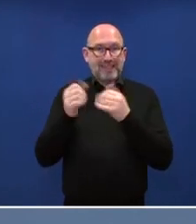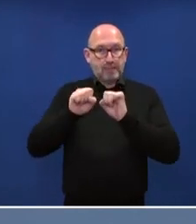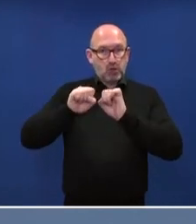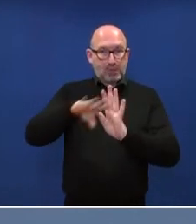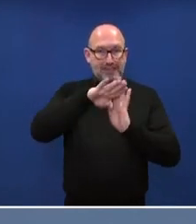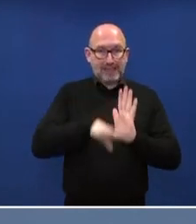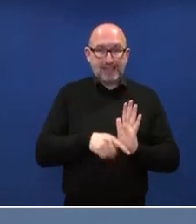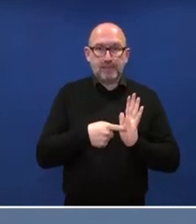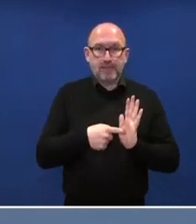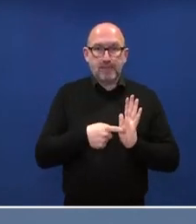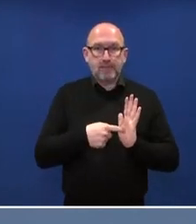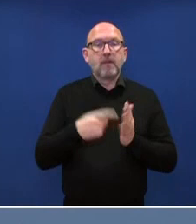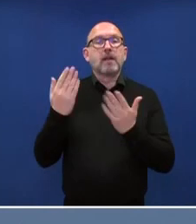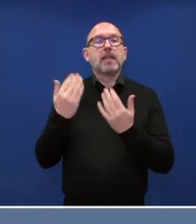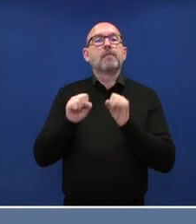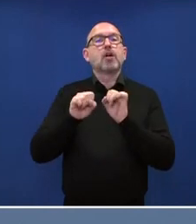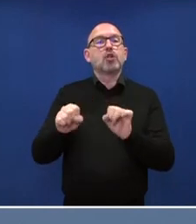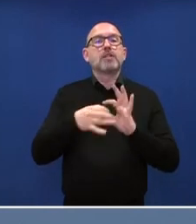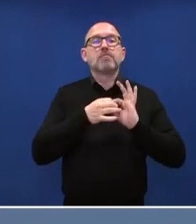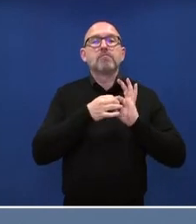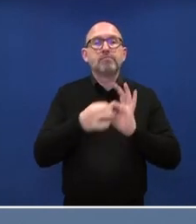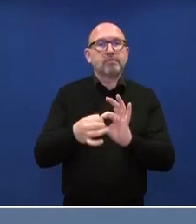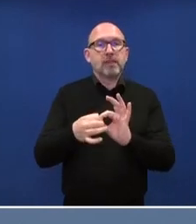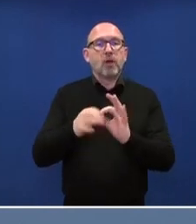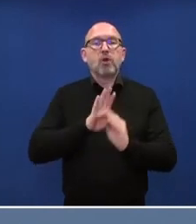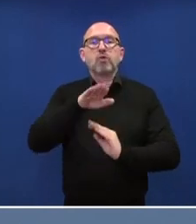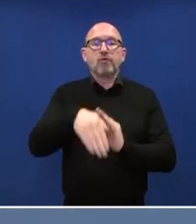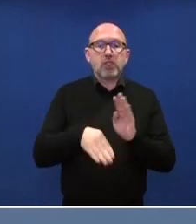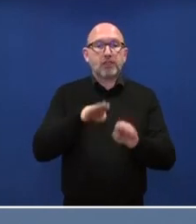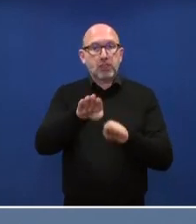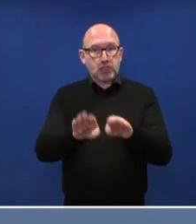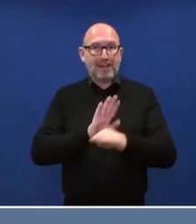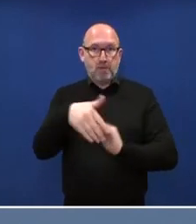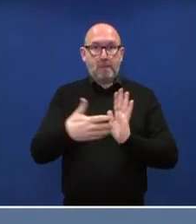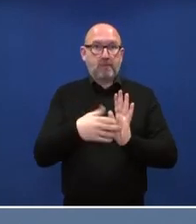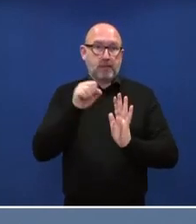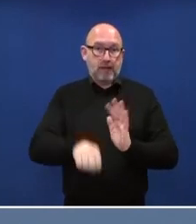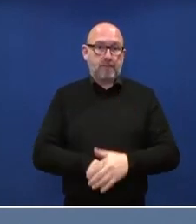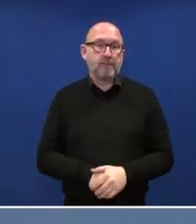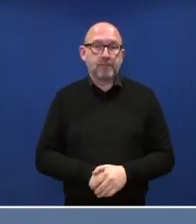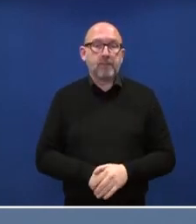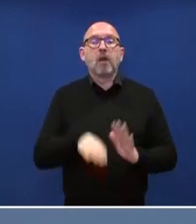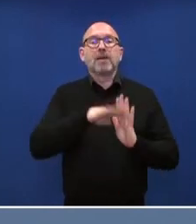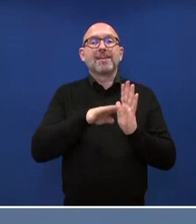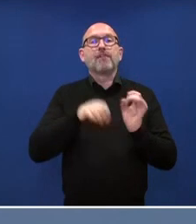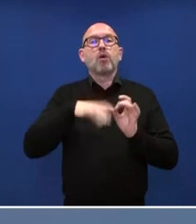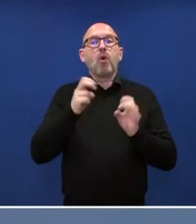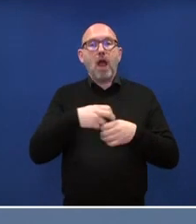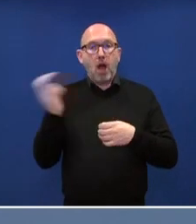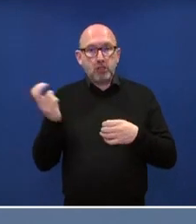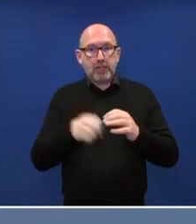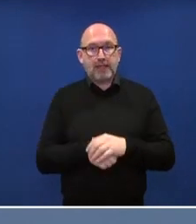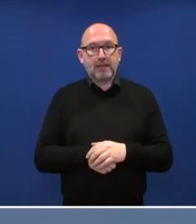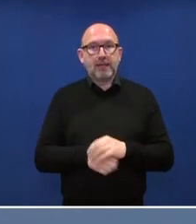das den Klimaschutz verbindlich und Fortschritte überprüfbar macht. Dazu gehören auch das Gesetz zum Kohleausstieg und die Einführung der